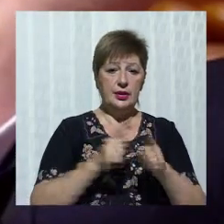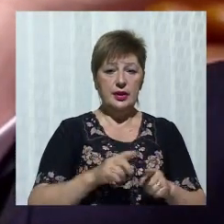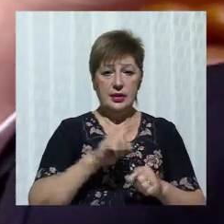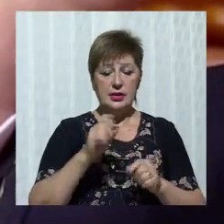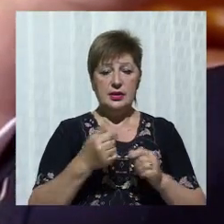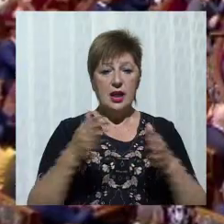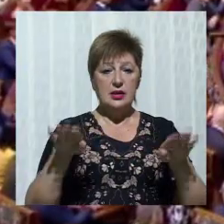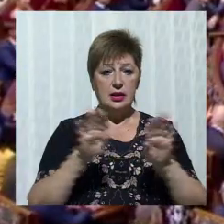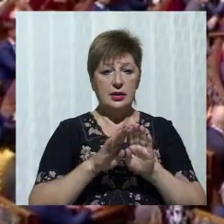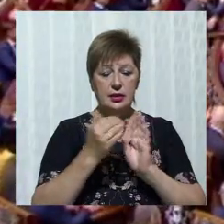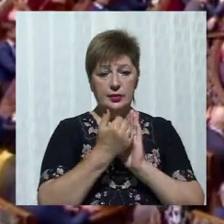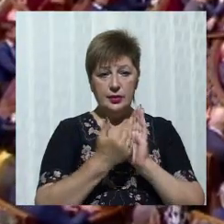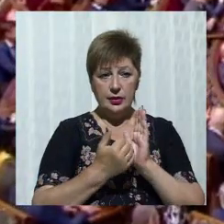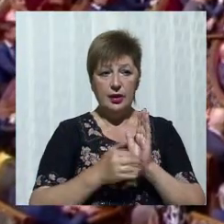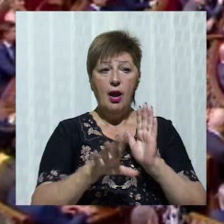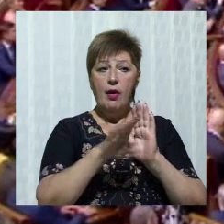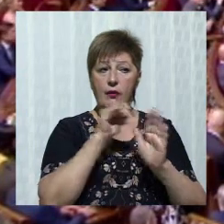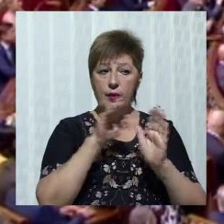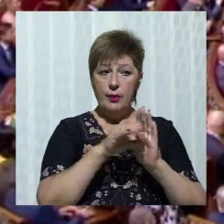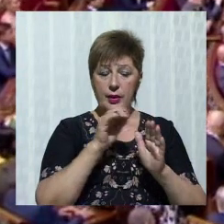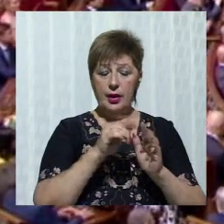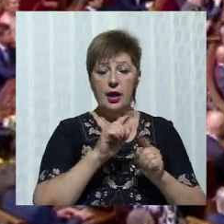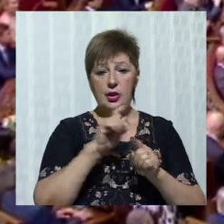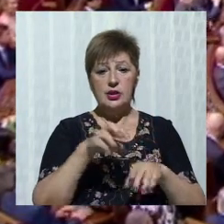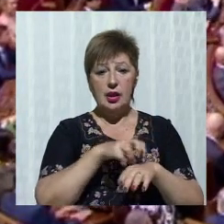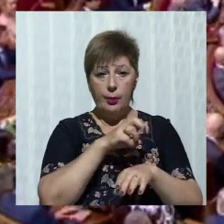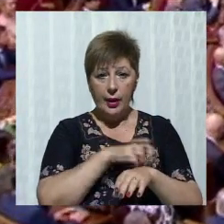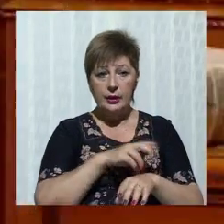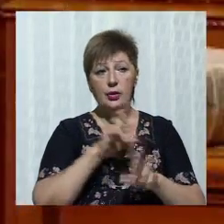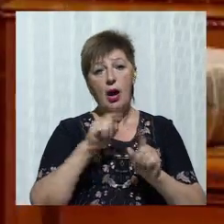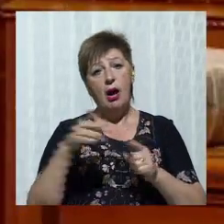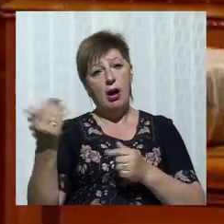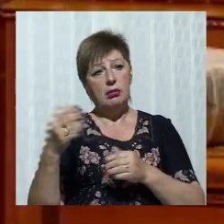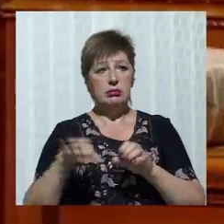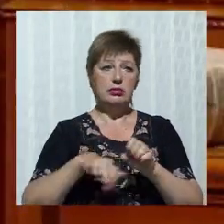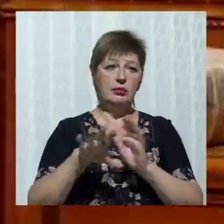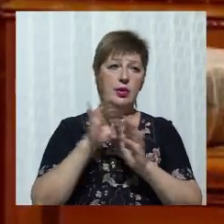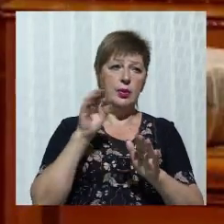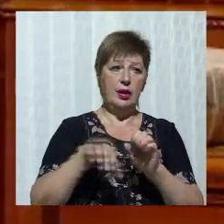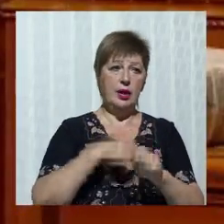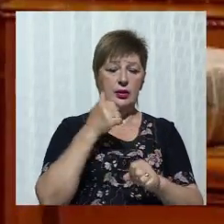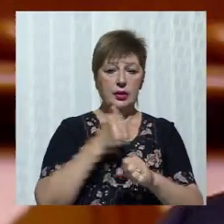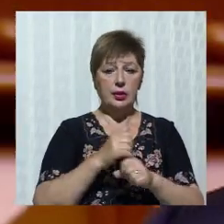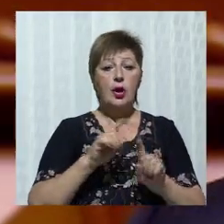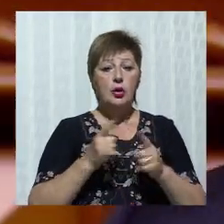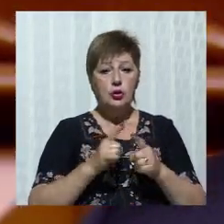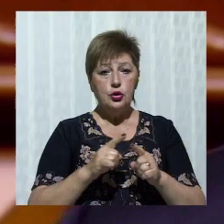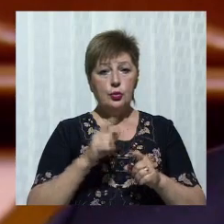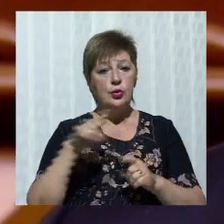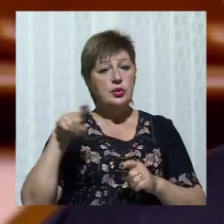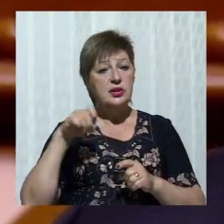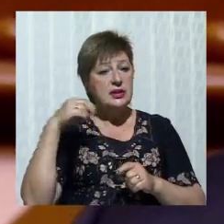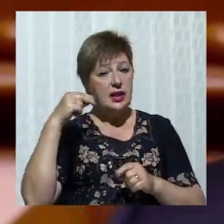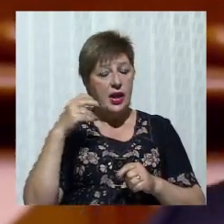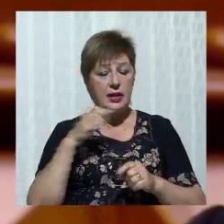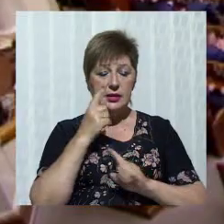списками. Виборець голосує за партію, а її лідери вже визначають, хто саме буде представляти партію у Верховній Раді. Чому Зеленський змінив свою думку, пояснив представник